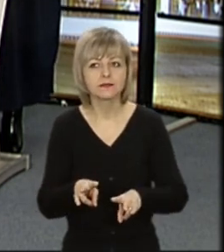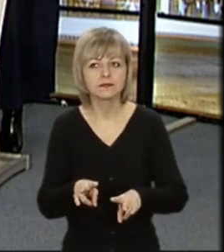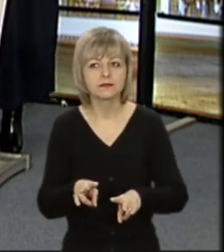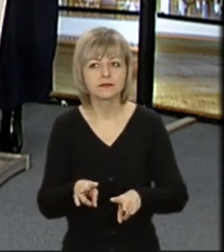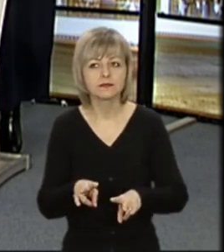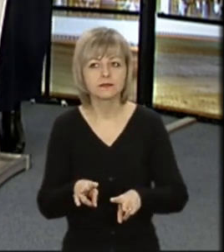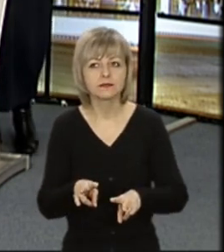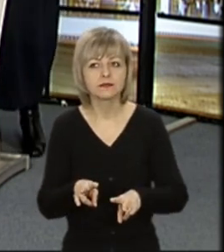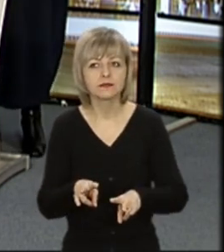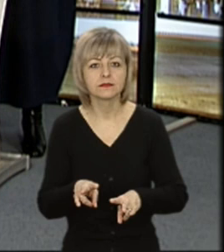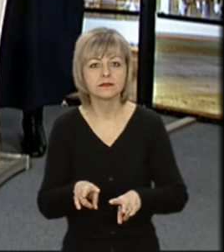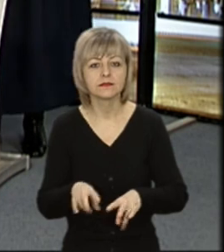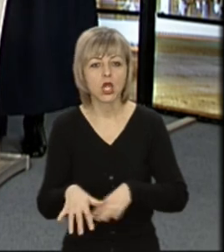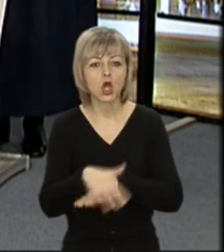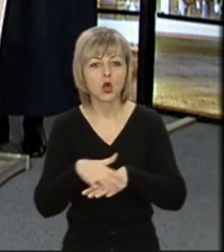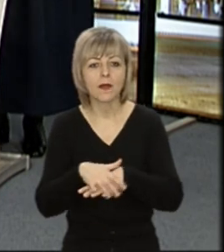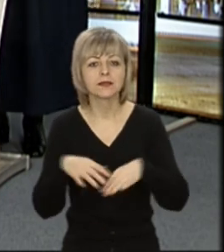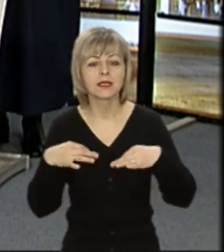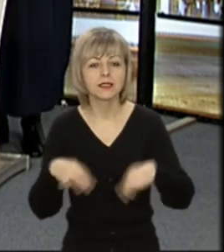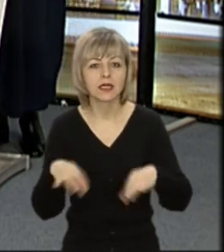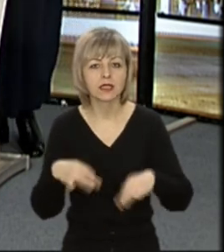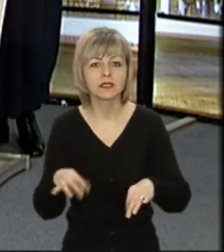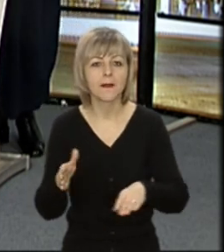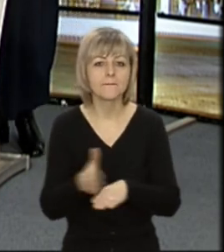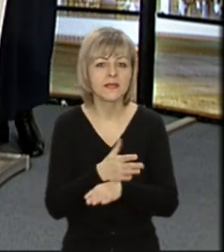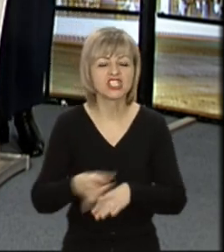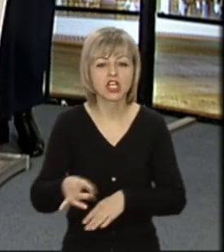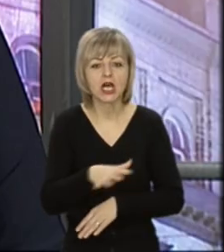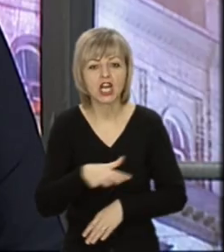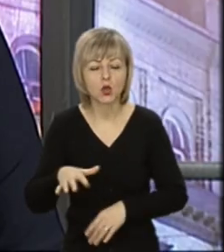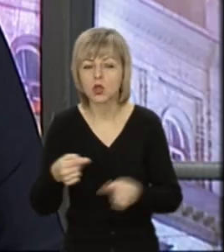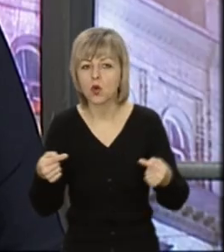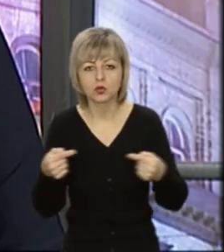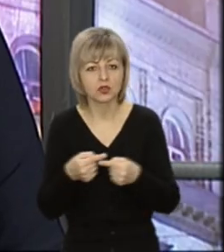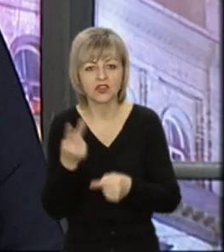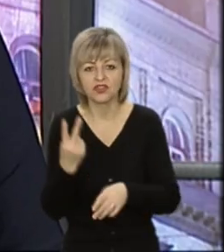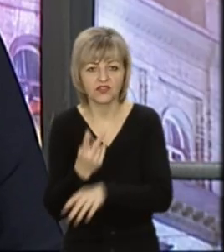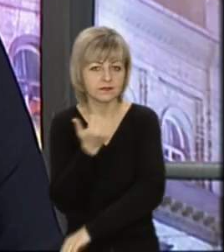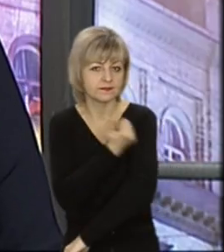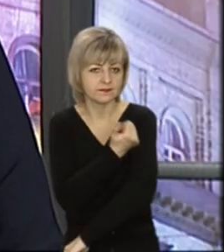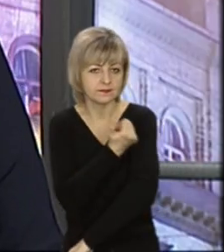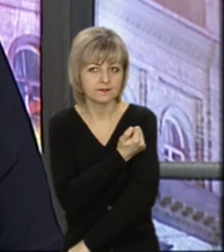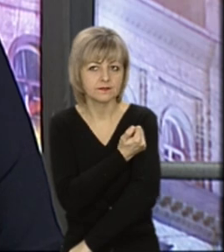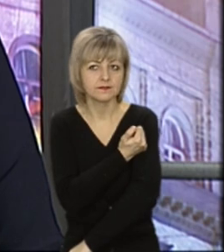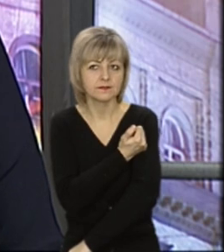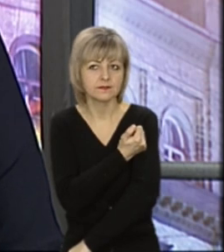Залишається громадський транспорт міжурегіональний, регіональний, однозначно, з двома вакцинальними